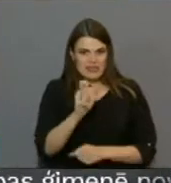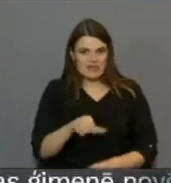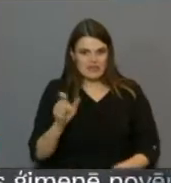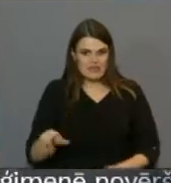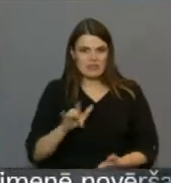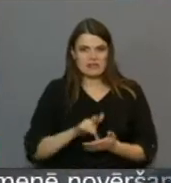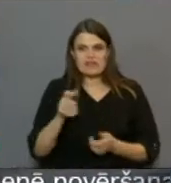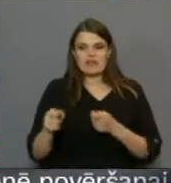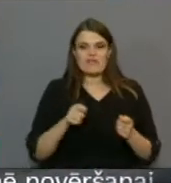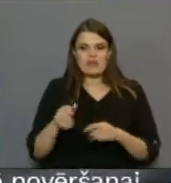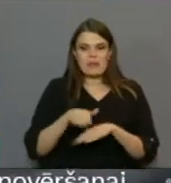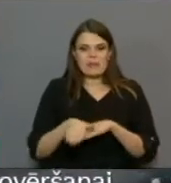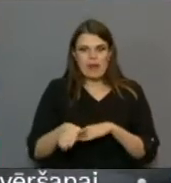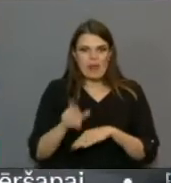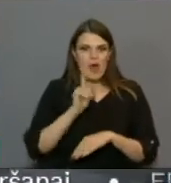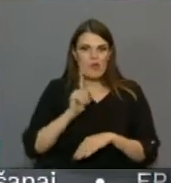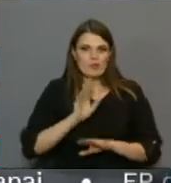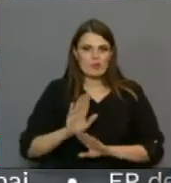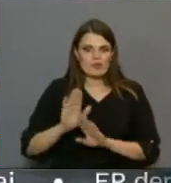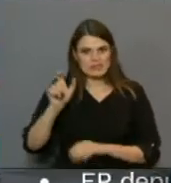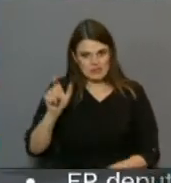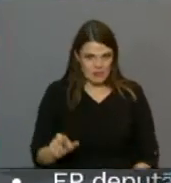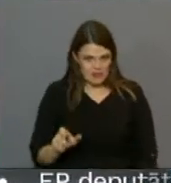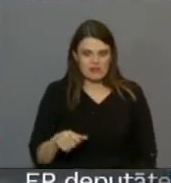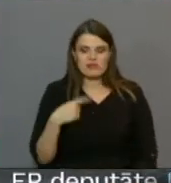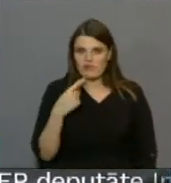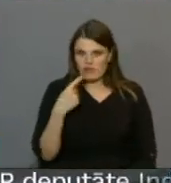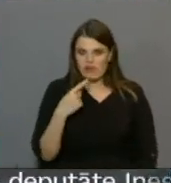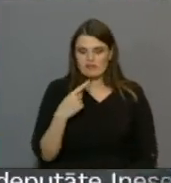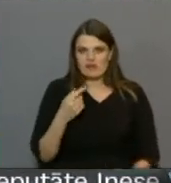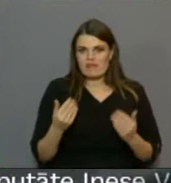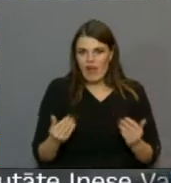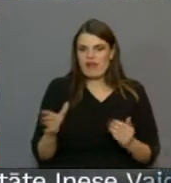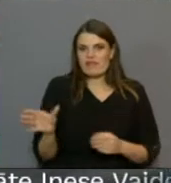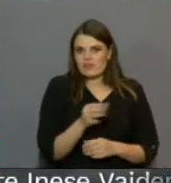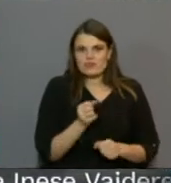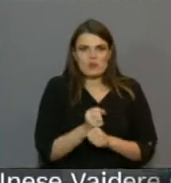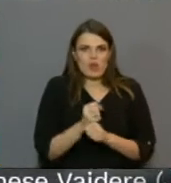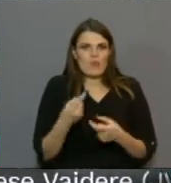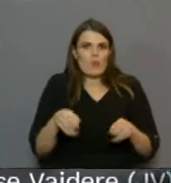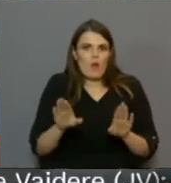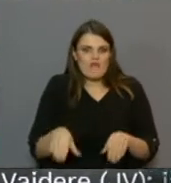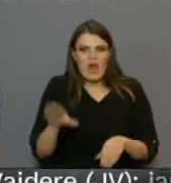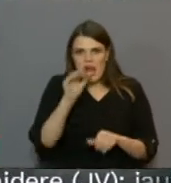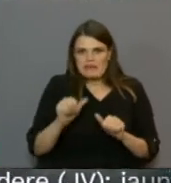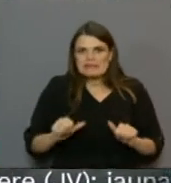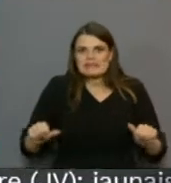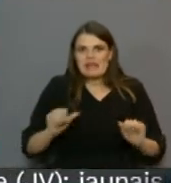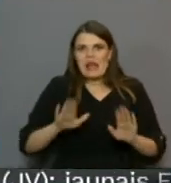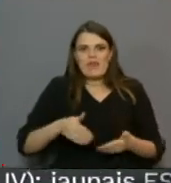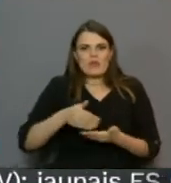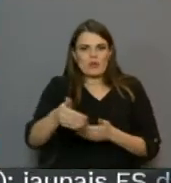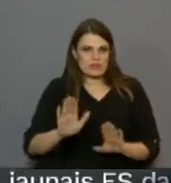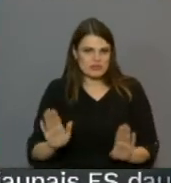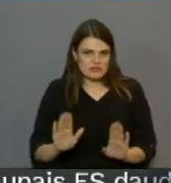pienākuma izpildītāja Gaļina Lipovska uzsver. Šobrīd tiek veikti visi pasākumi, lai ierobežotu slimības vēl tālāku izplatību.